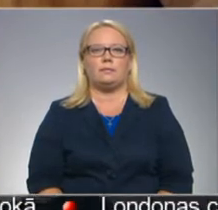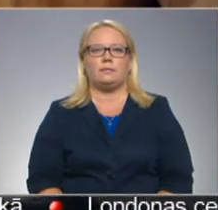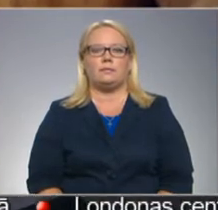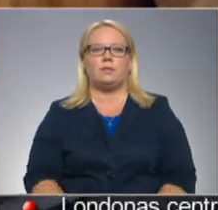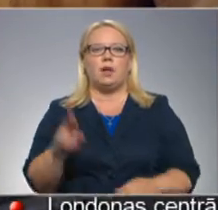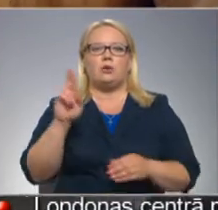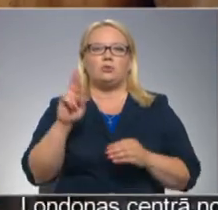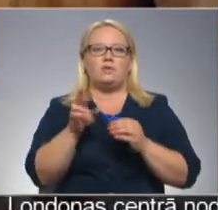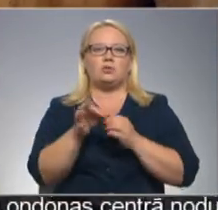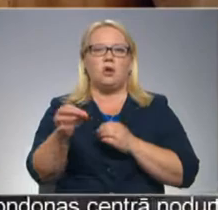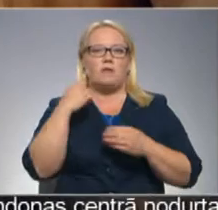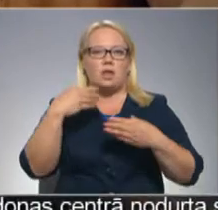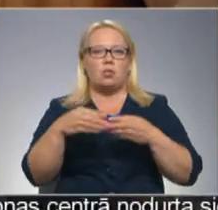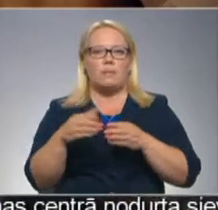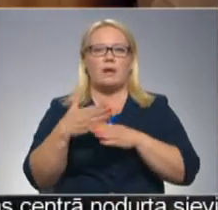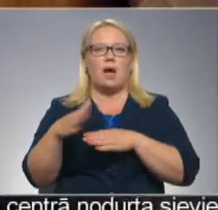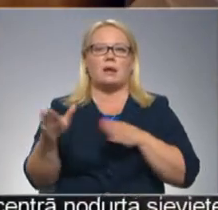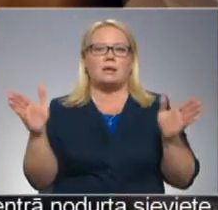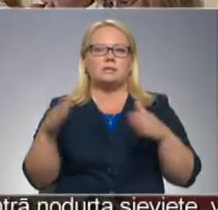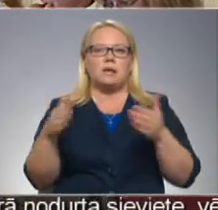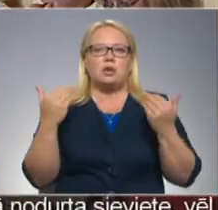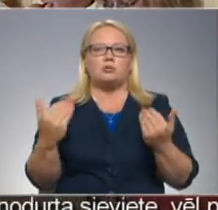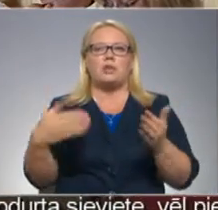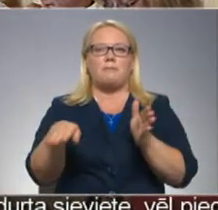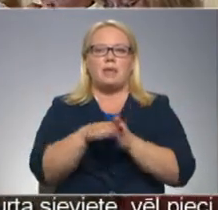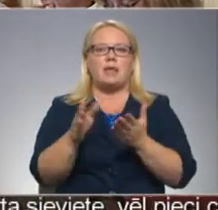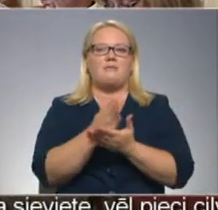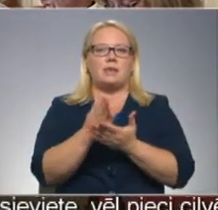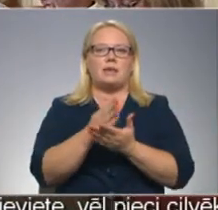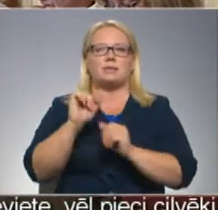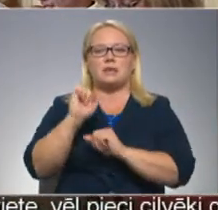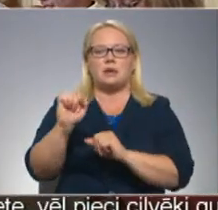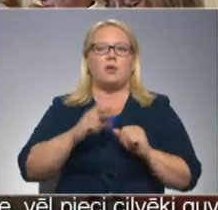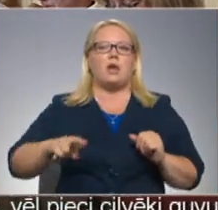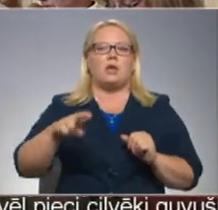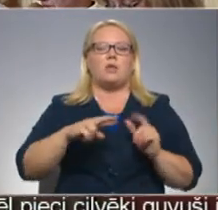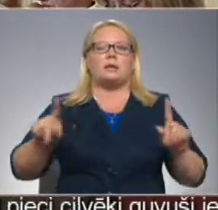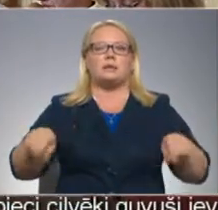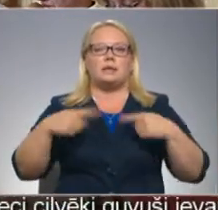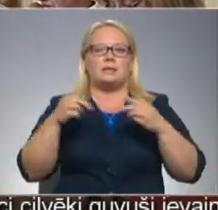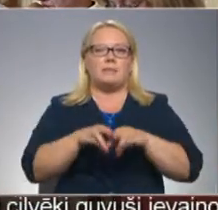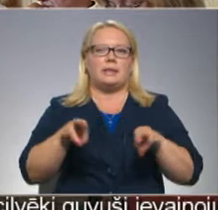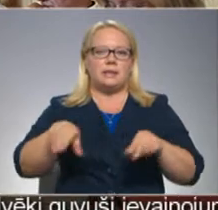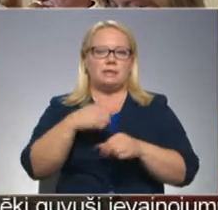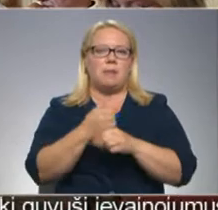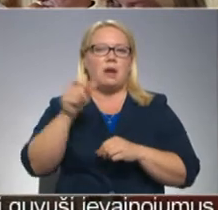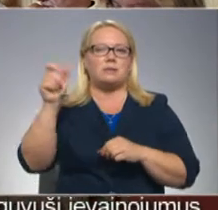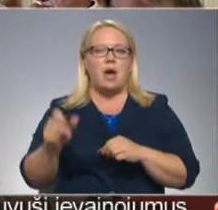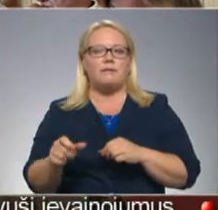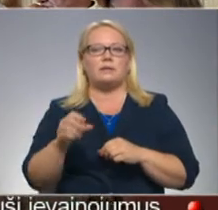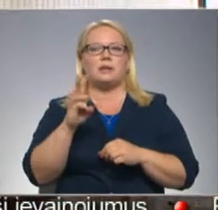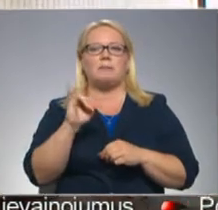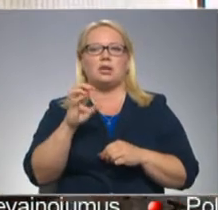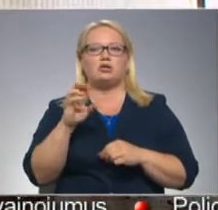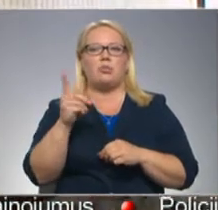Rucavas novada domas ārkārtas sēdē šodien piedalījās arī Vides aizsardzības un reģionālās attīstības ministries pārstāvis Aivars